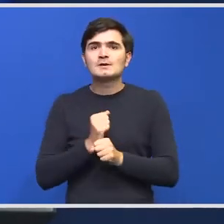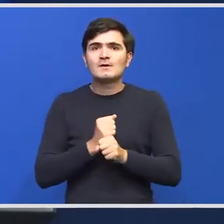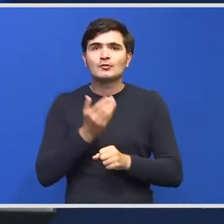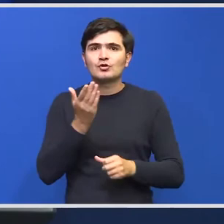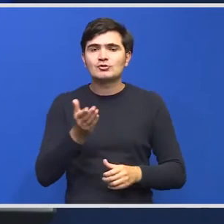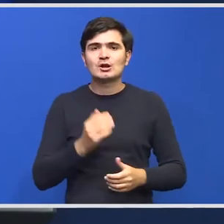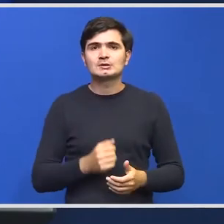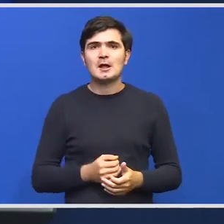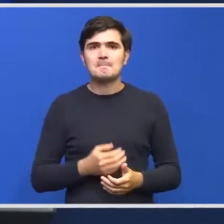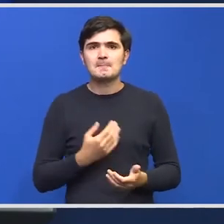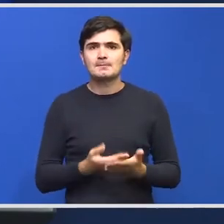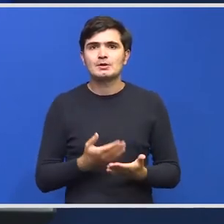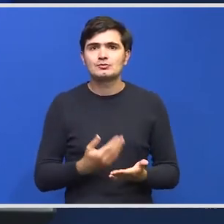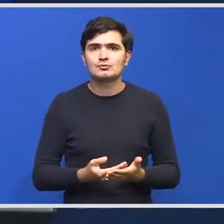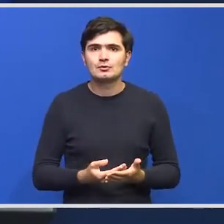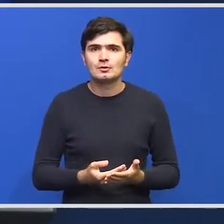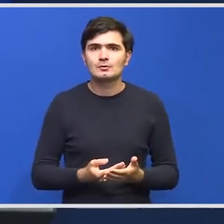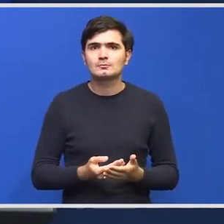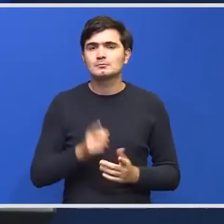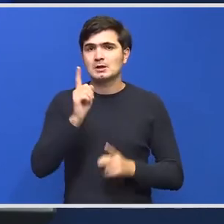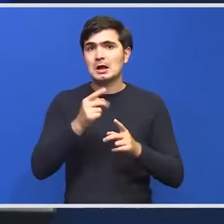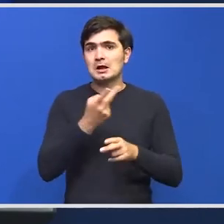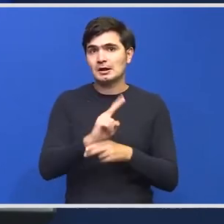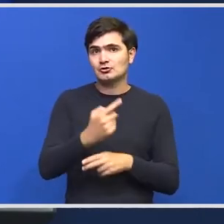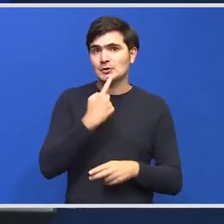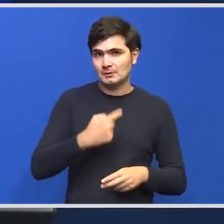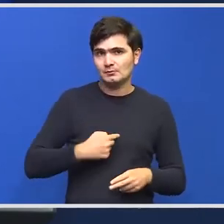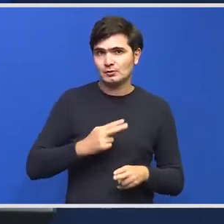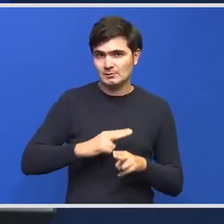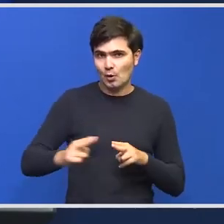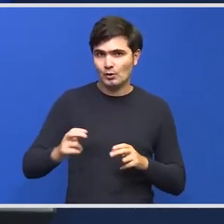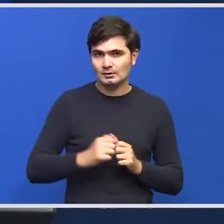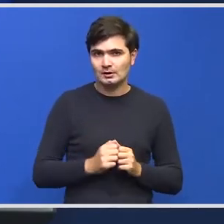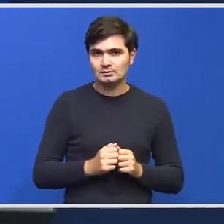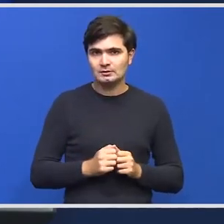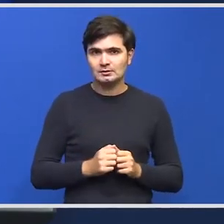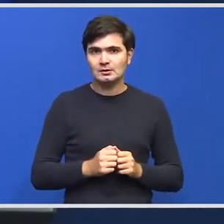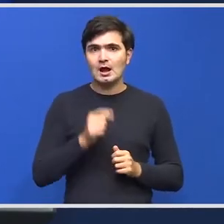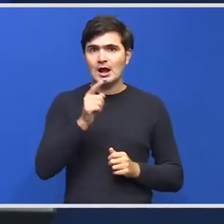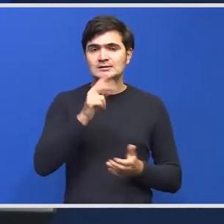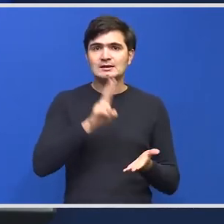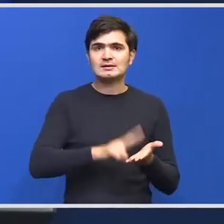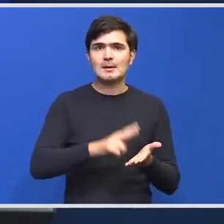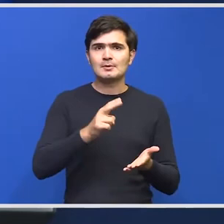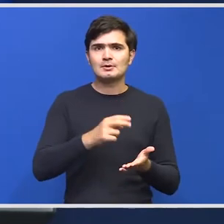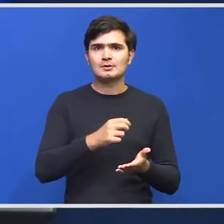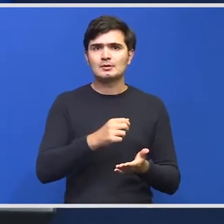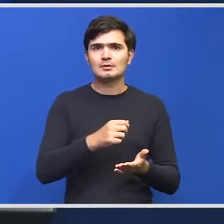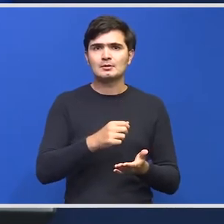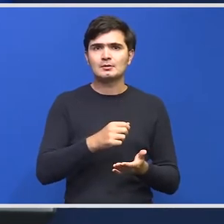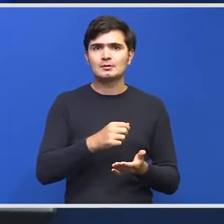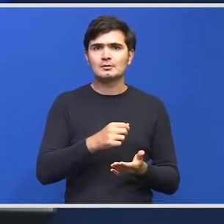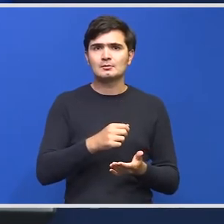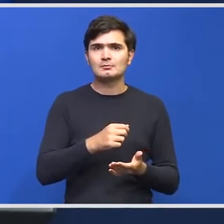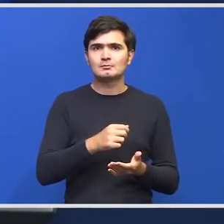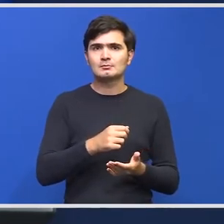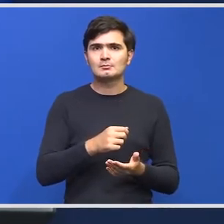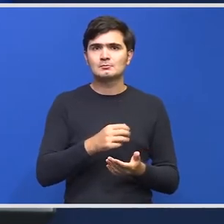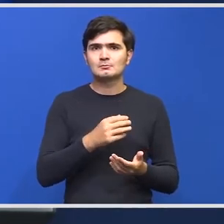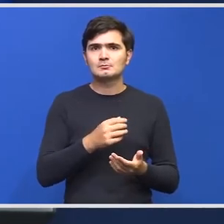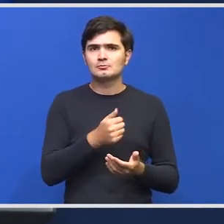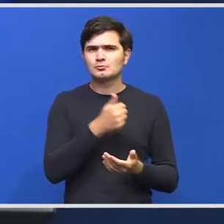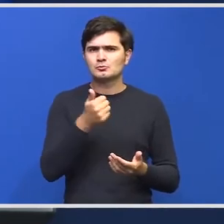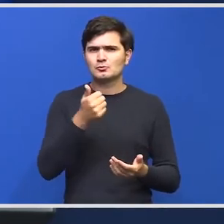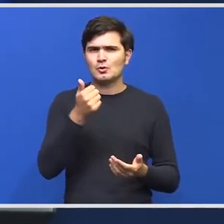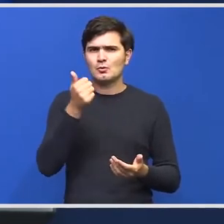aceasta în condițiile în care și corectați-mă vă rog dacă greșesc ea va fi inaplicabilă cel puțin două luni pentru că ordinul de